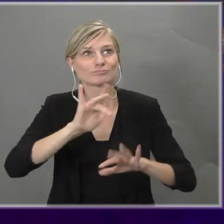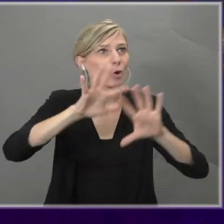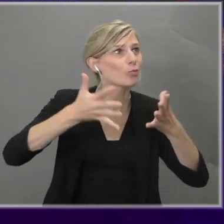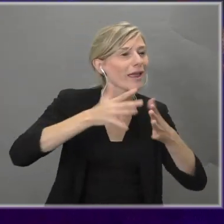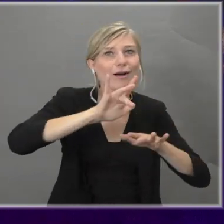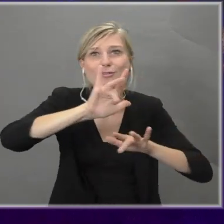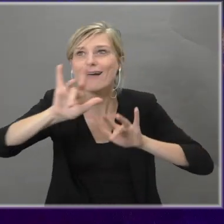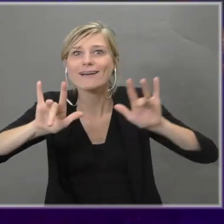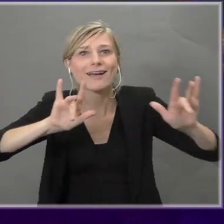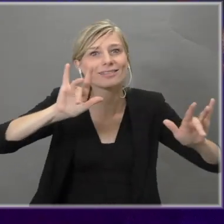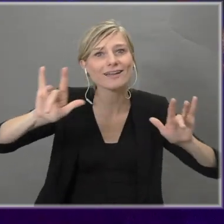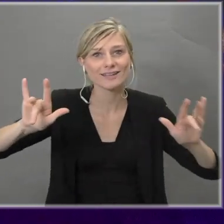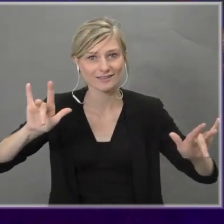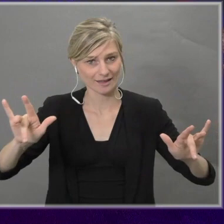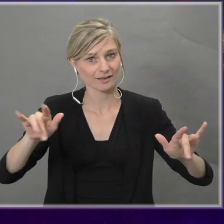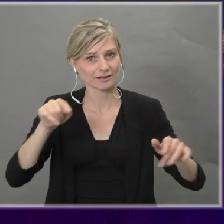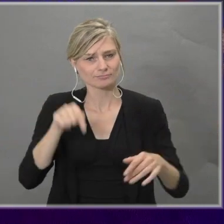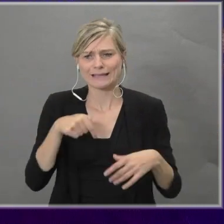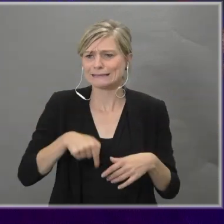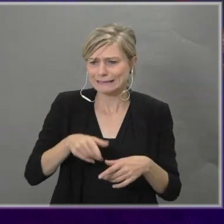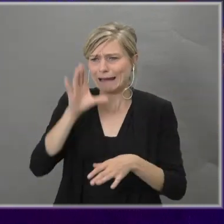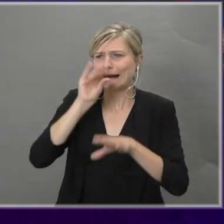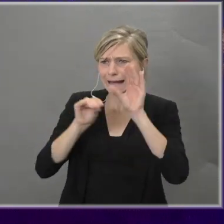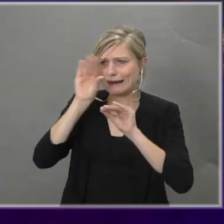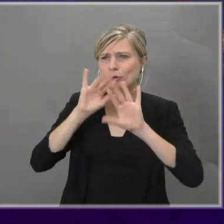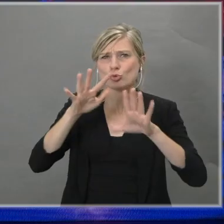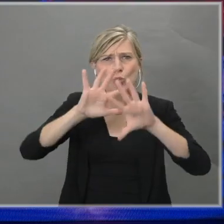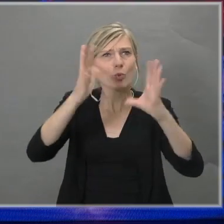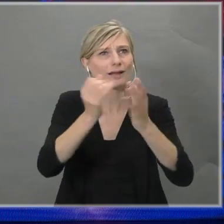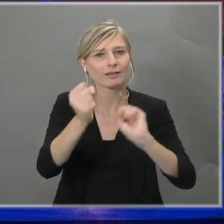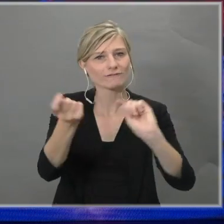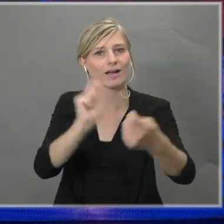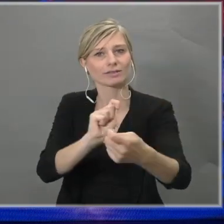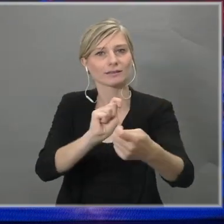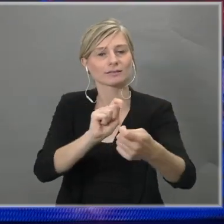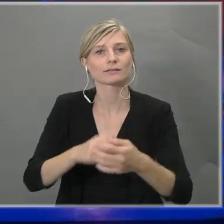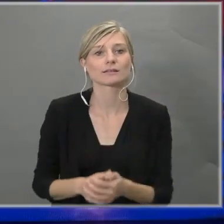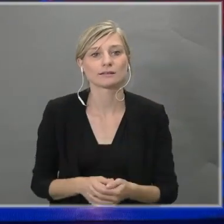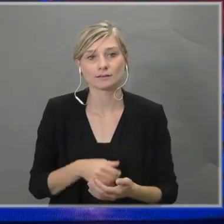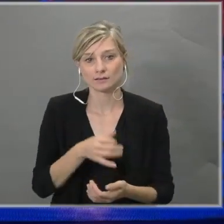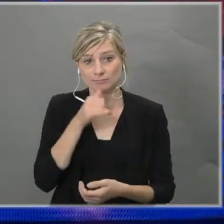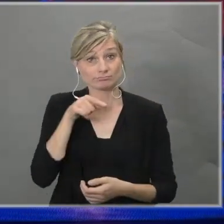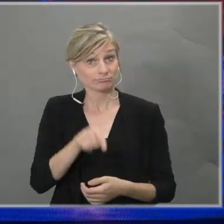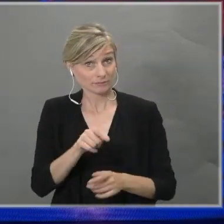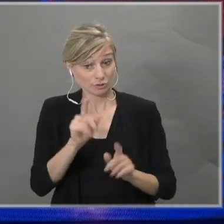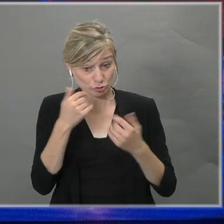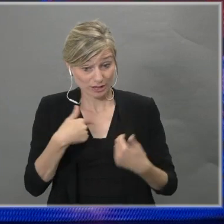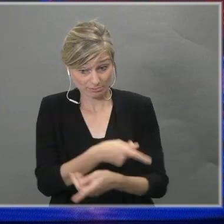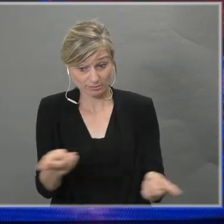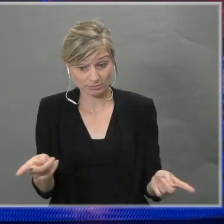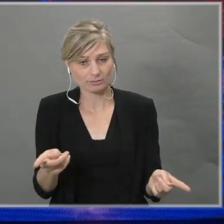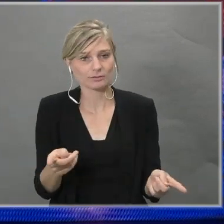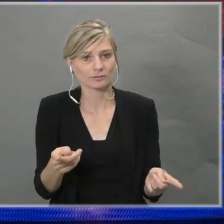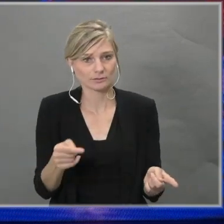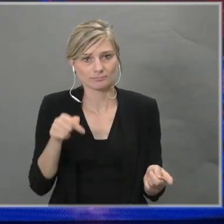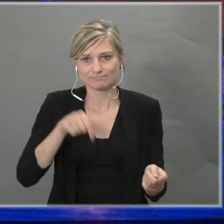En hier de tools mee krijgen om die echt te veranderen. Het zijn deze studenten die een van de grote pijlers vormen